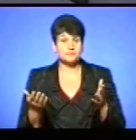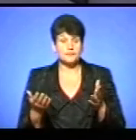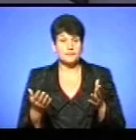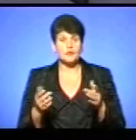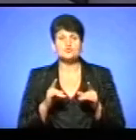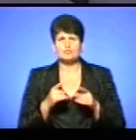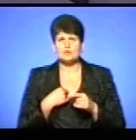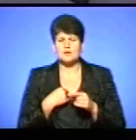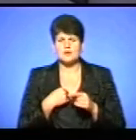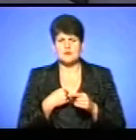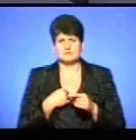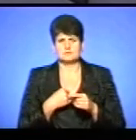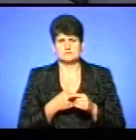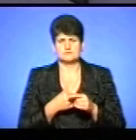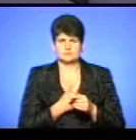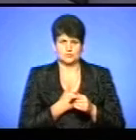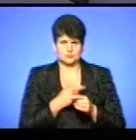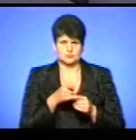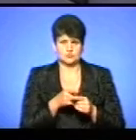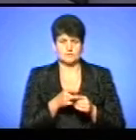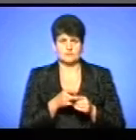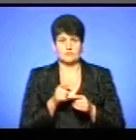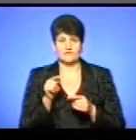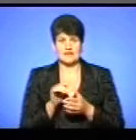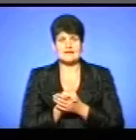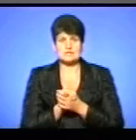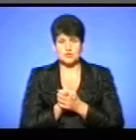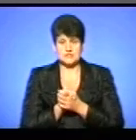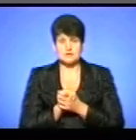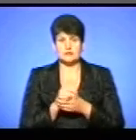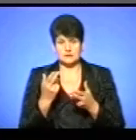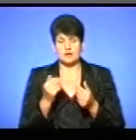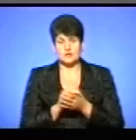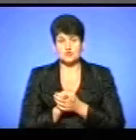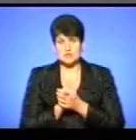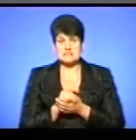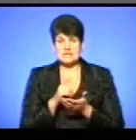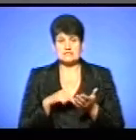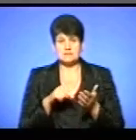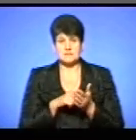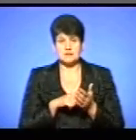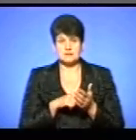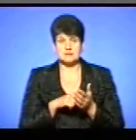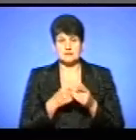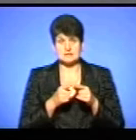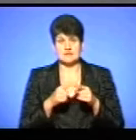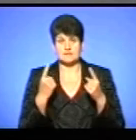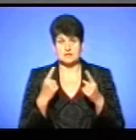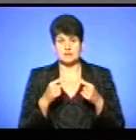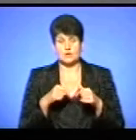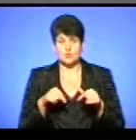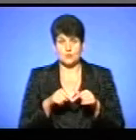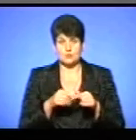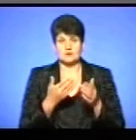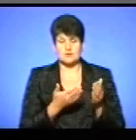Чому я ще також є прихильником? Ви – це асоціація міст України, тому що це великий орган, це важливий,